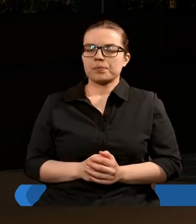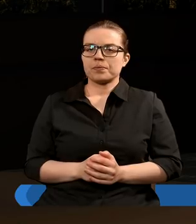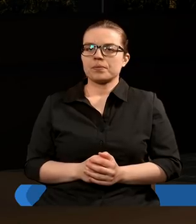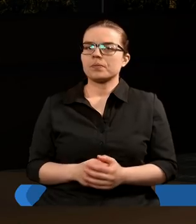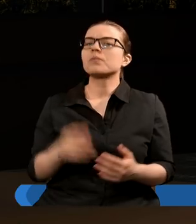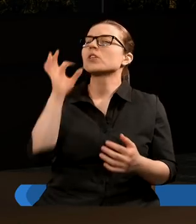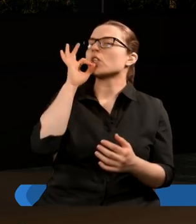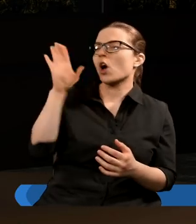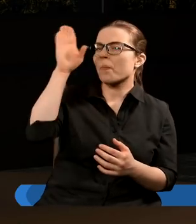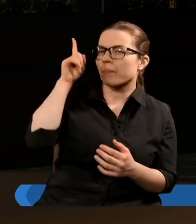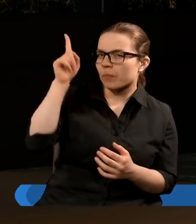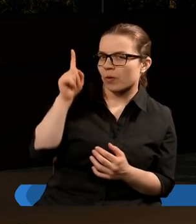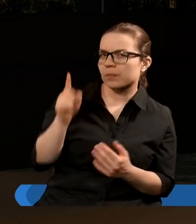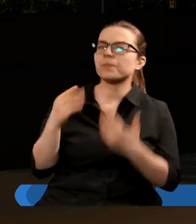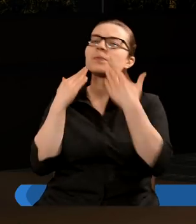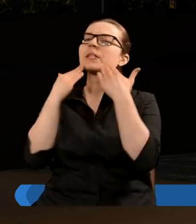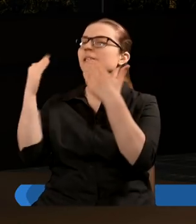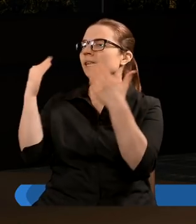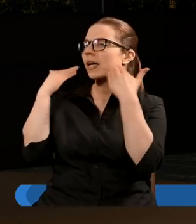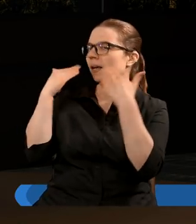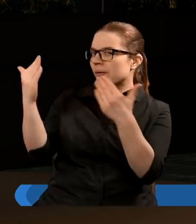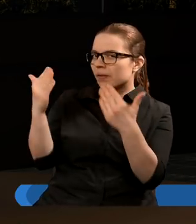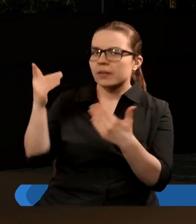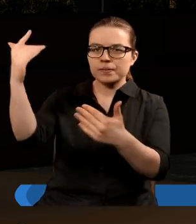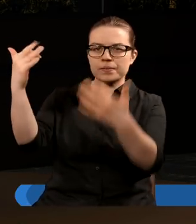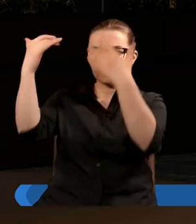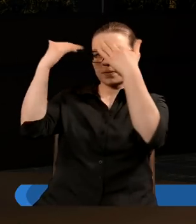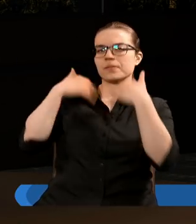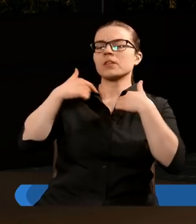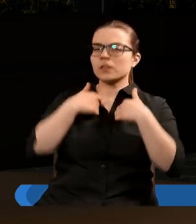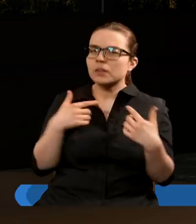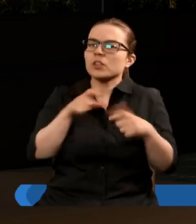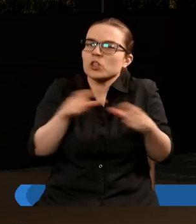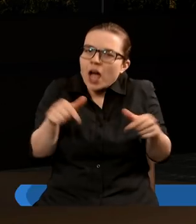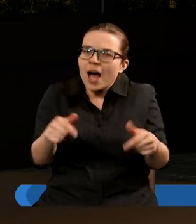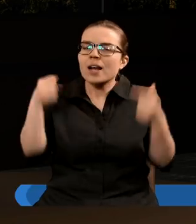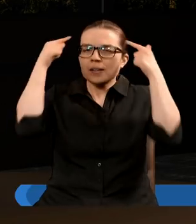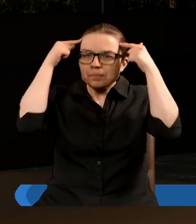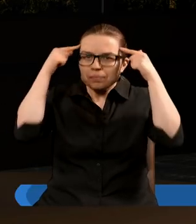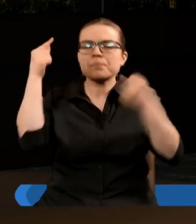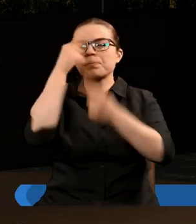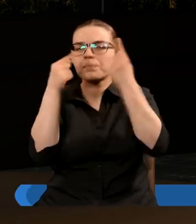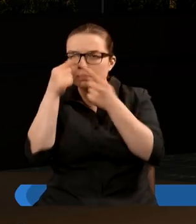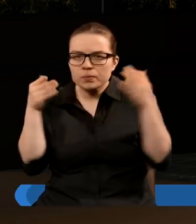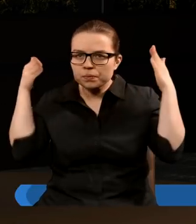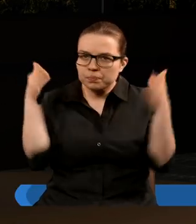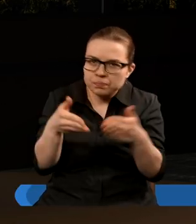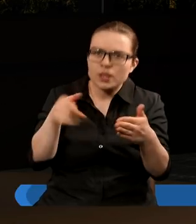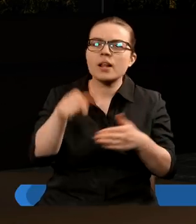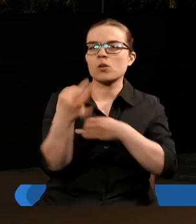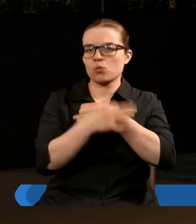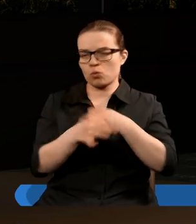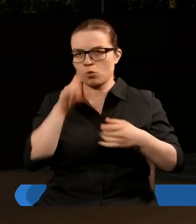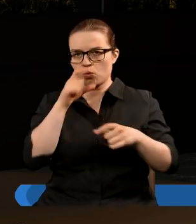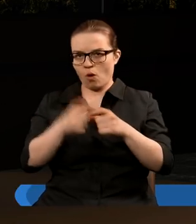Masz dobry Panie, dziękujemy Ci, że dałeś nam taki czas, w którym możemy pochylić się nad Twoim Słowem i studiowia Cię.